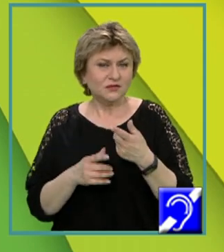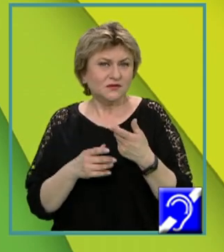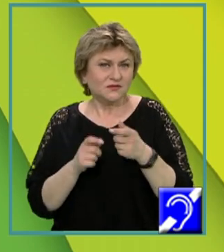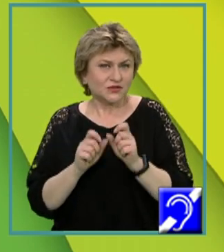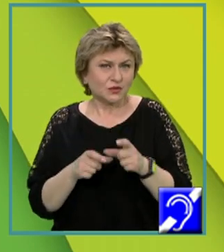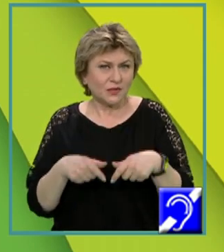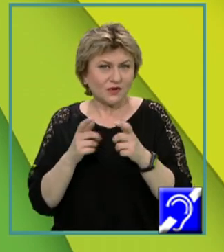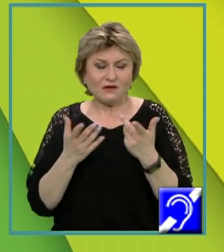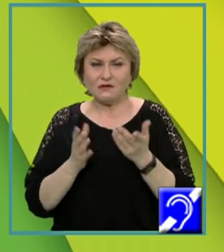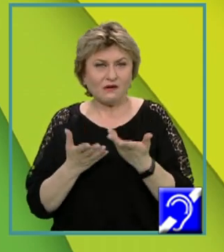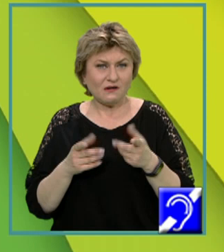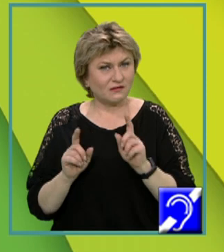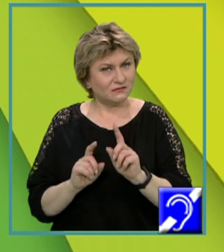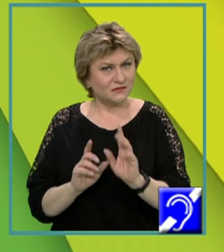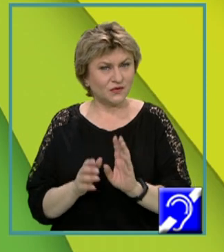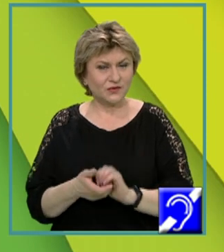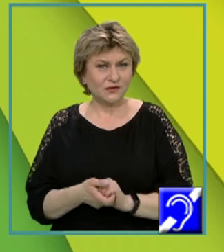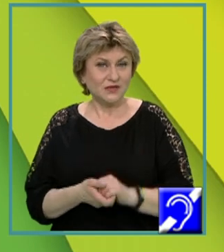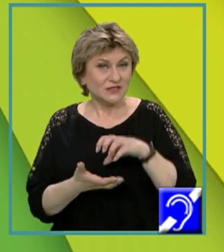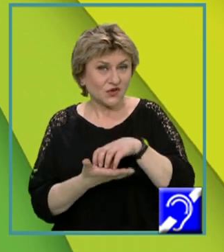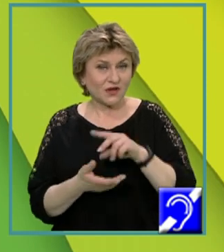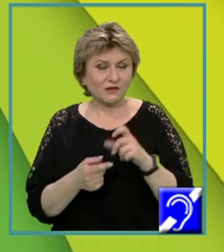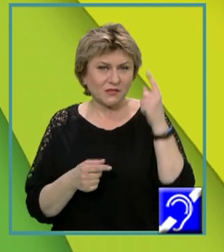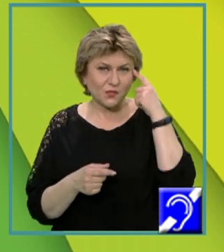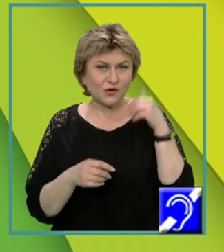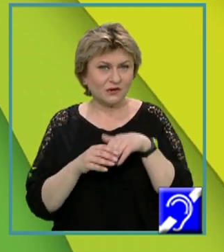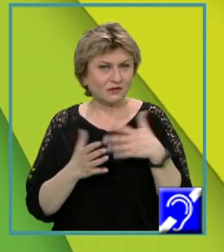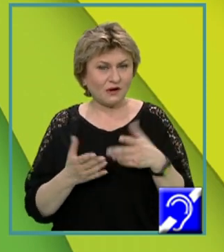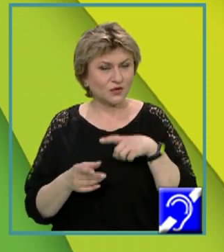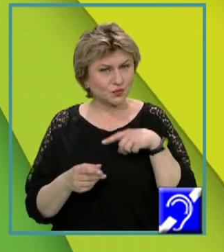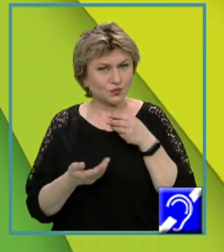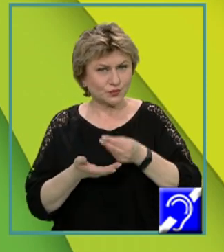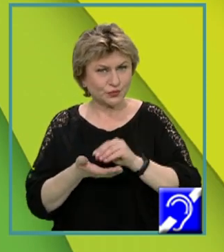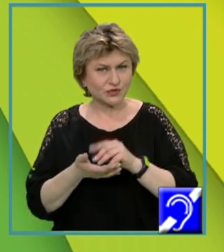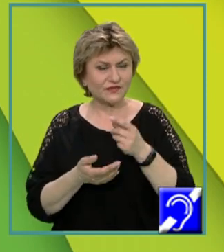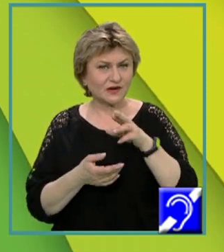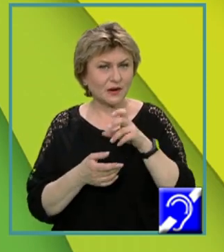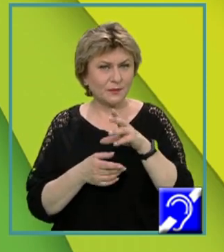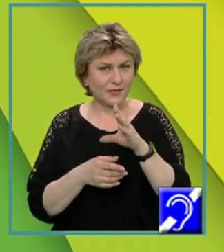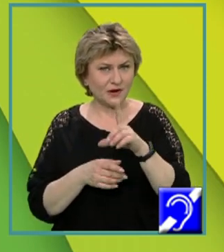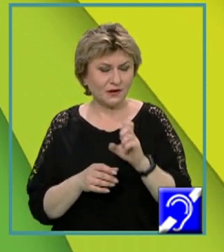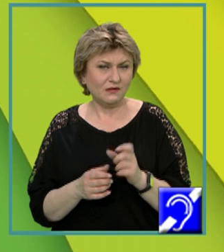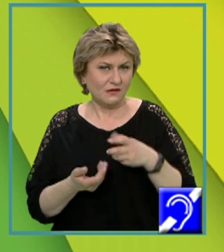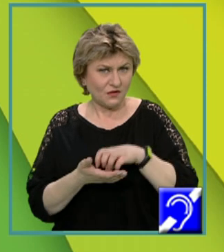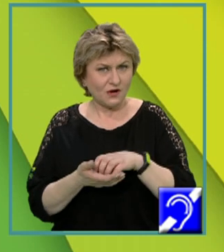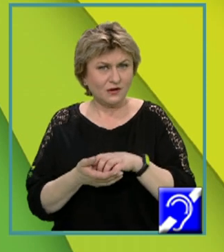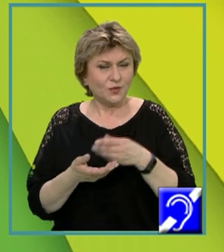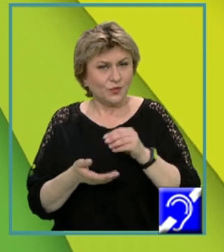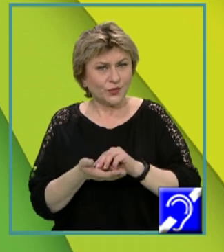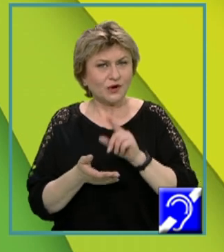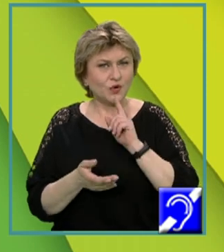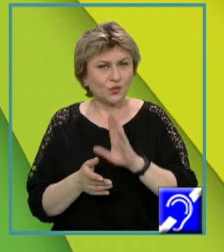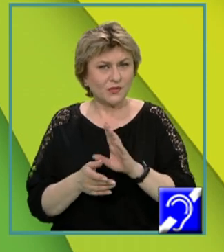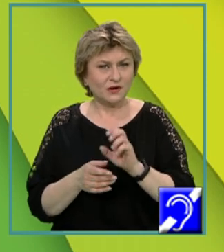blocului căruia i-a aparțin. Zona de memorie în care sunt alocate variabilele locale poartă numele de